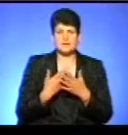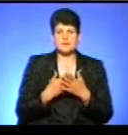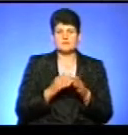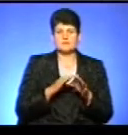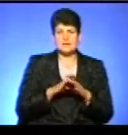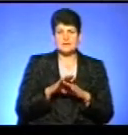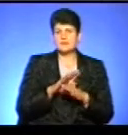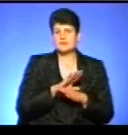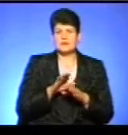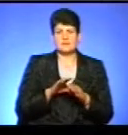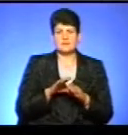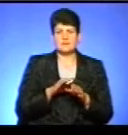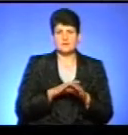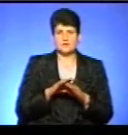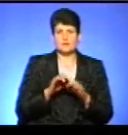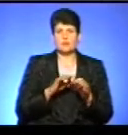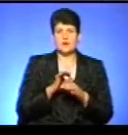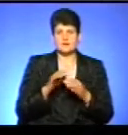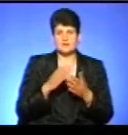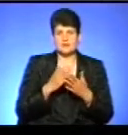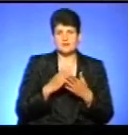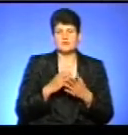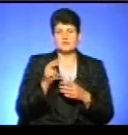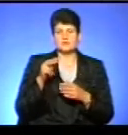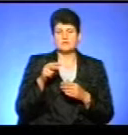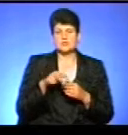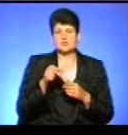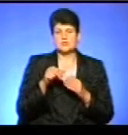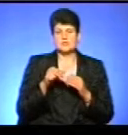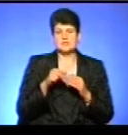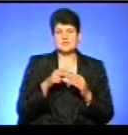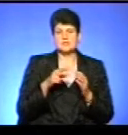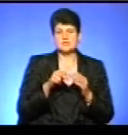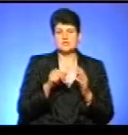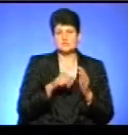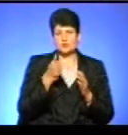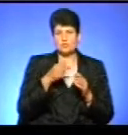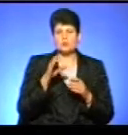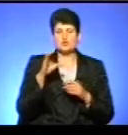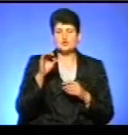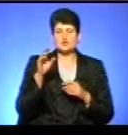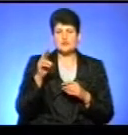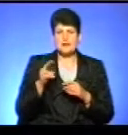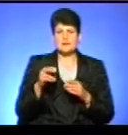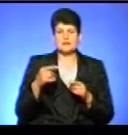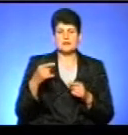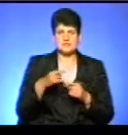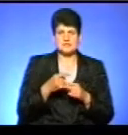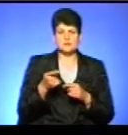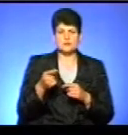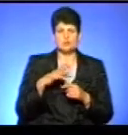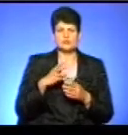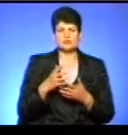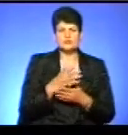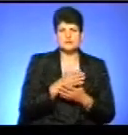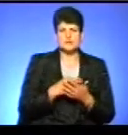приклади нереалізованих проєктів. Одним із нереалізованих проєктів протягом 2017 року – це були соціальні таксі для міста Тернополя. Власне, були